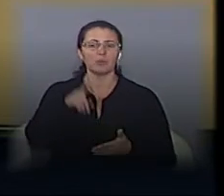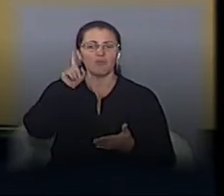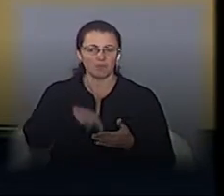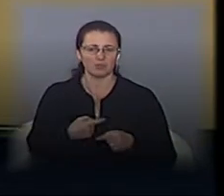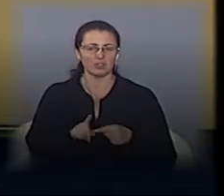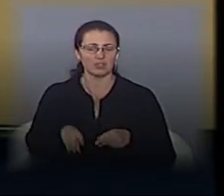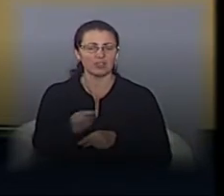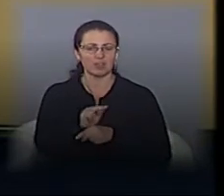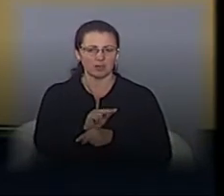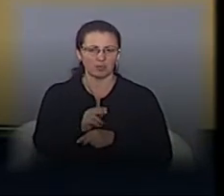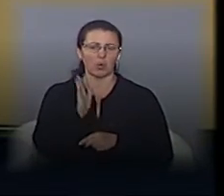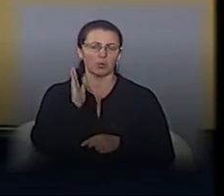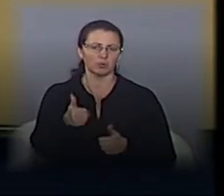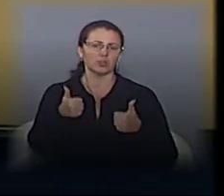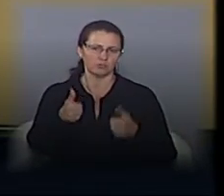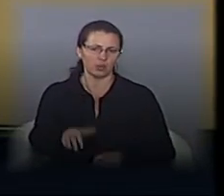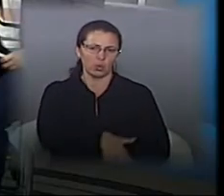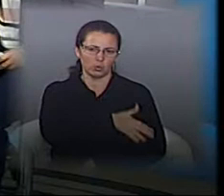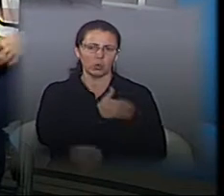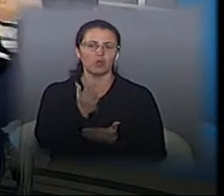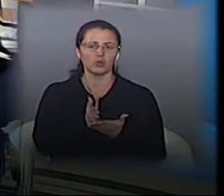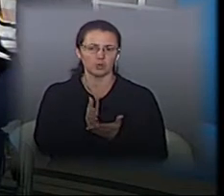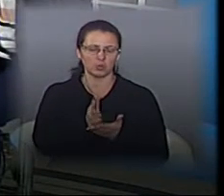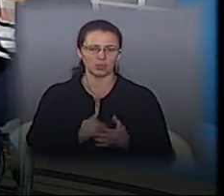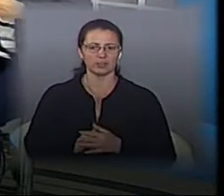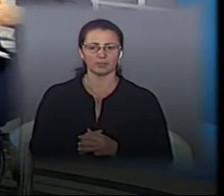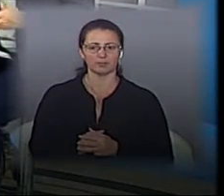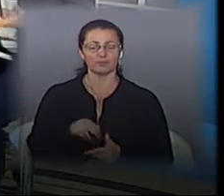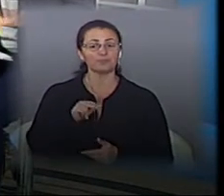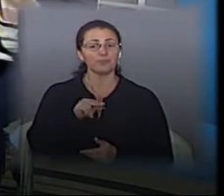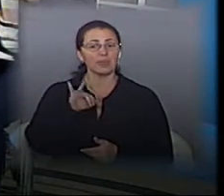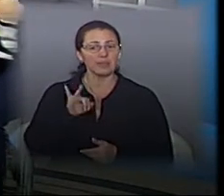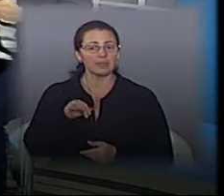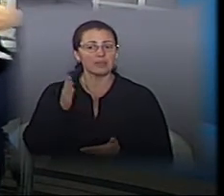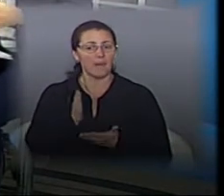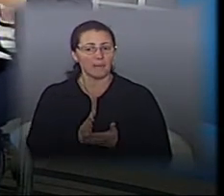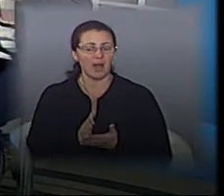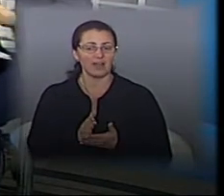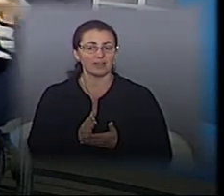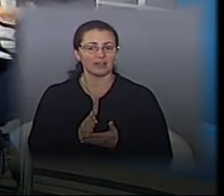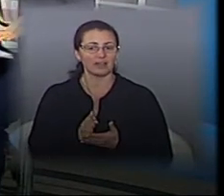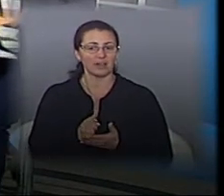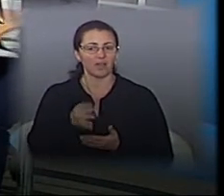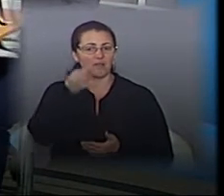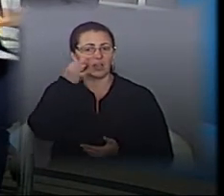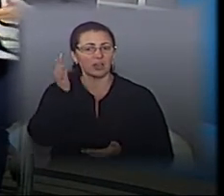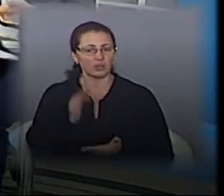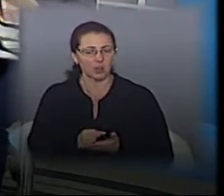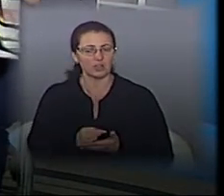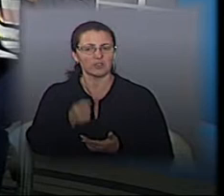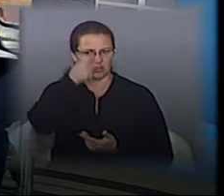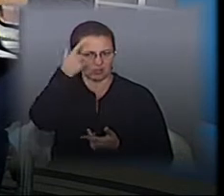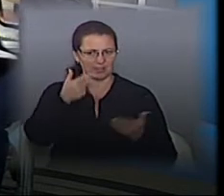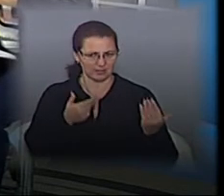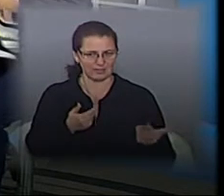ремонт буде ефективним і довго служитиме. Чи маєте ви досвід машини Чайські, так, десь іноземних колег